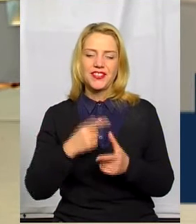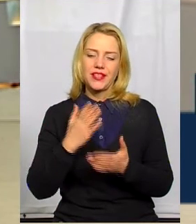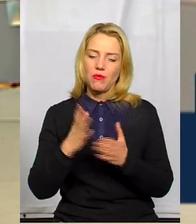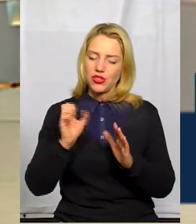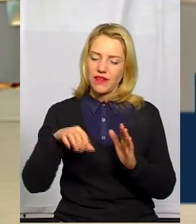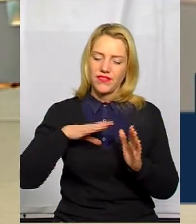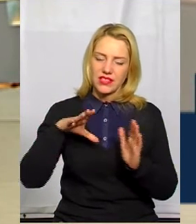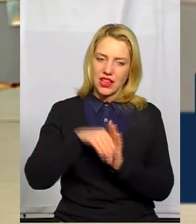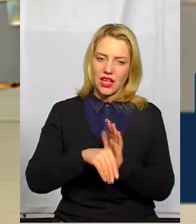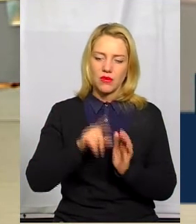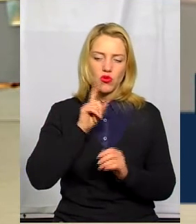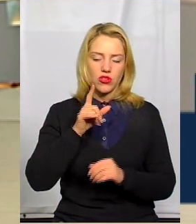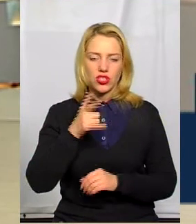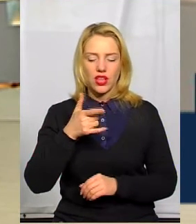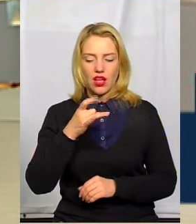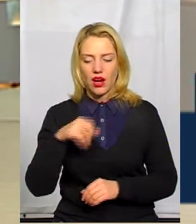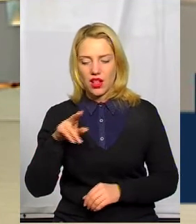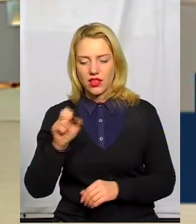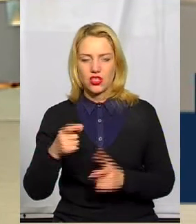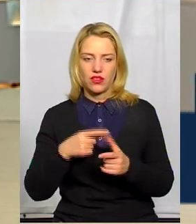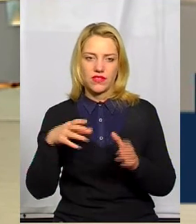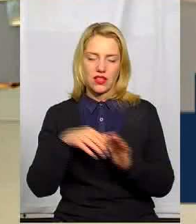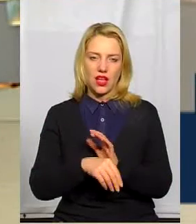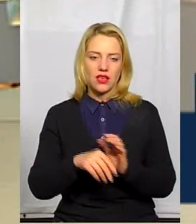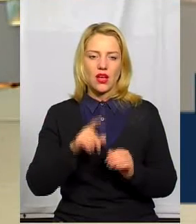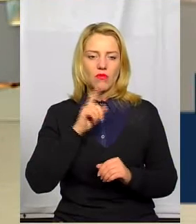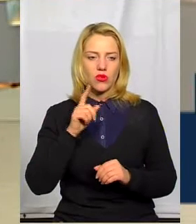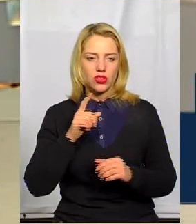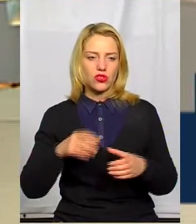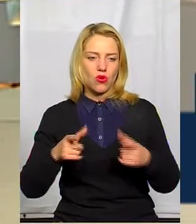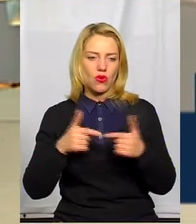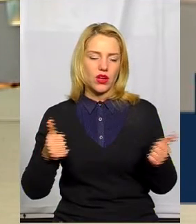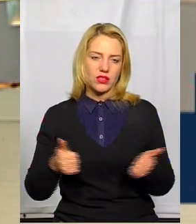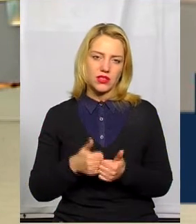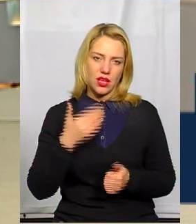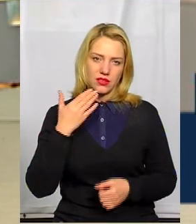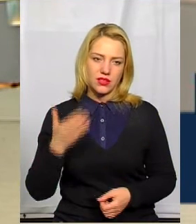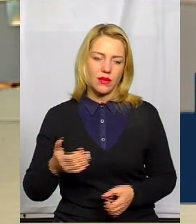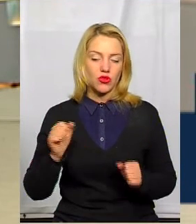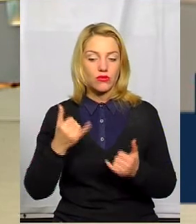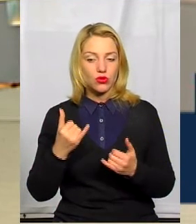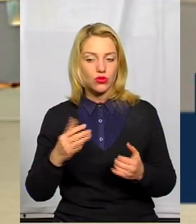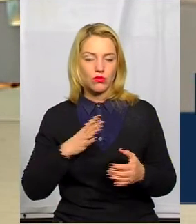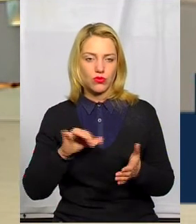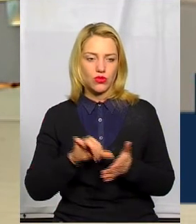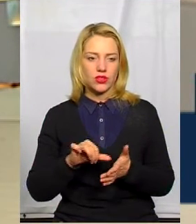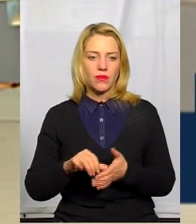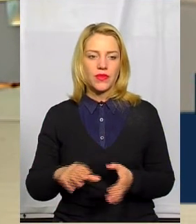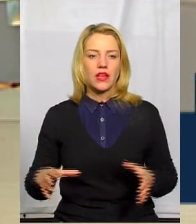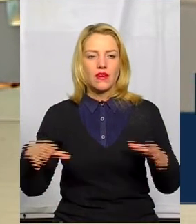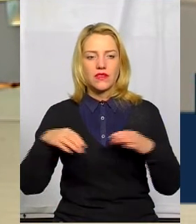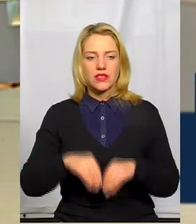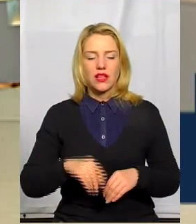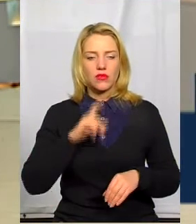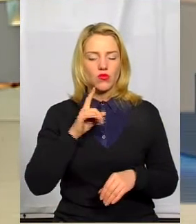молодіжної ради, можливо, у складі громадських організацій? Можливо, вони сьогодні долучалися, чи торік до Ланцюга? У складі молодіжної